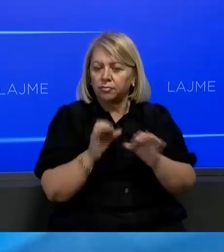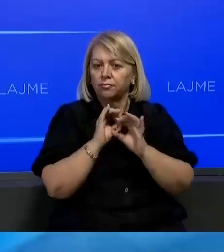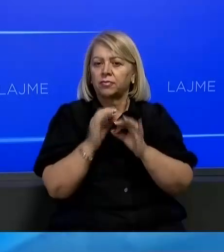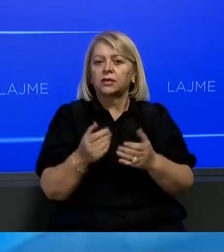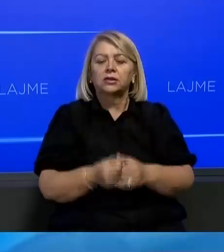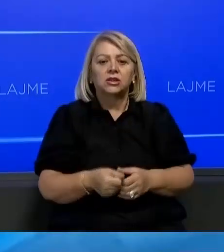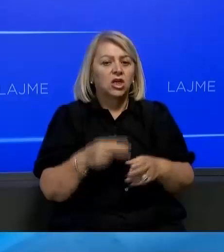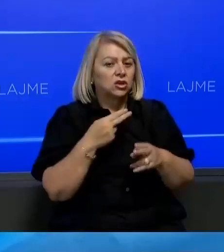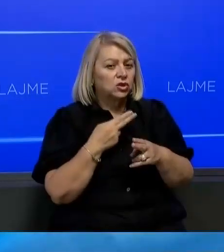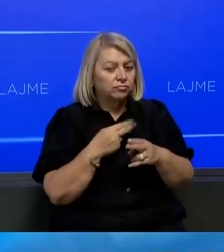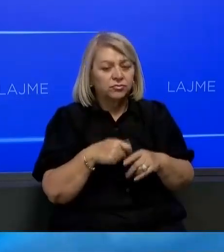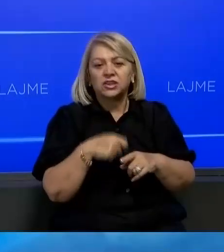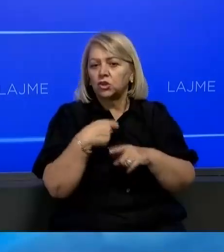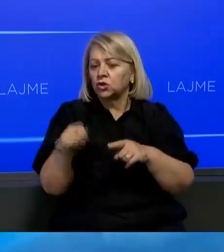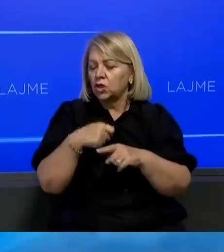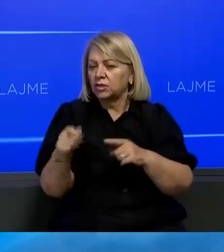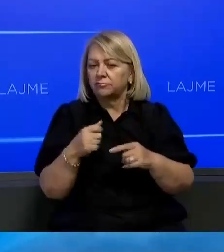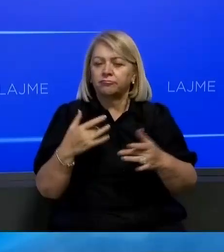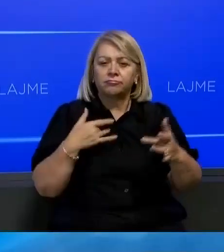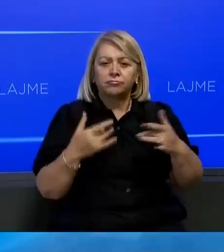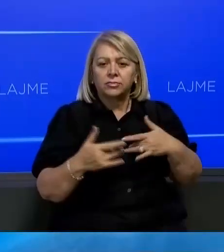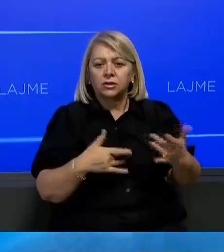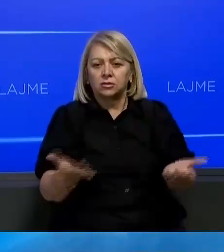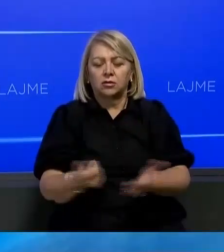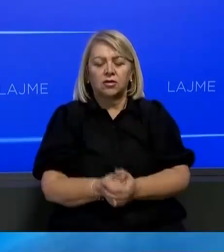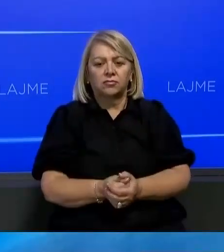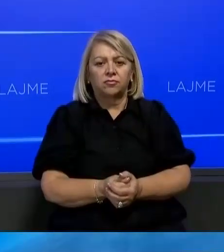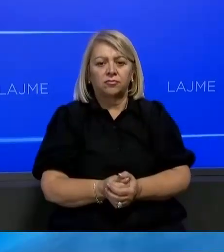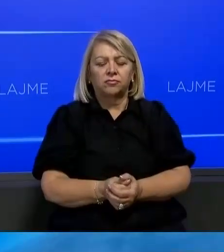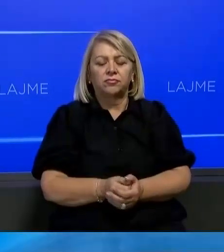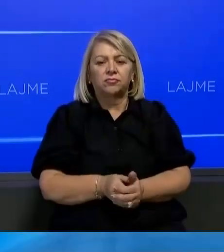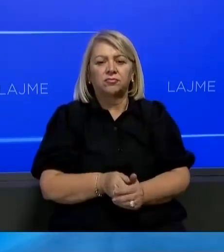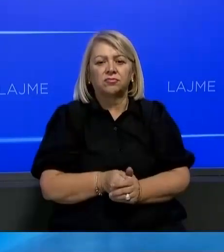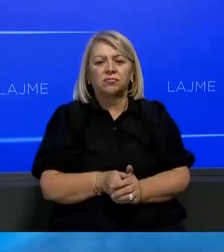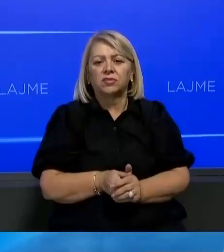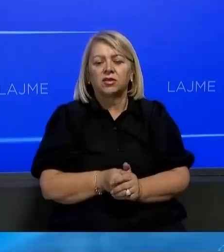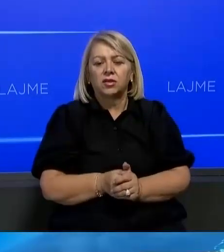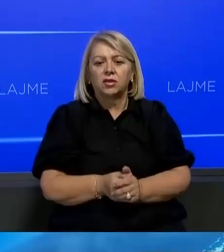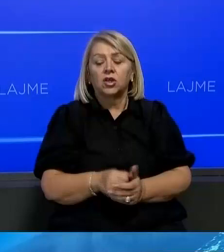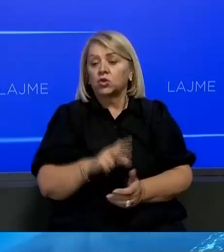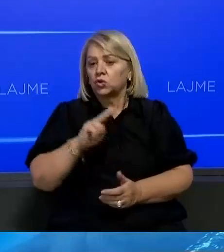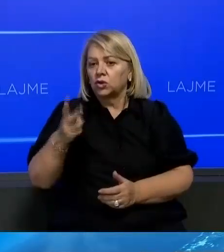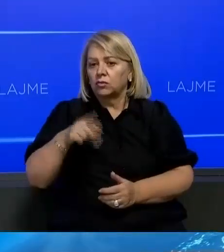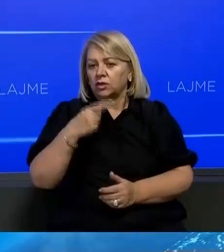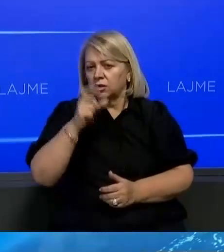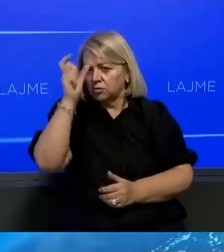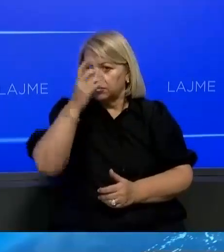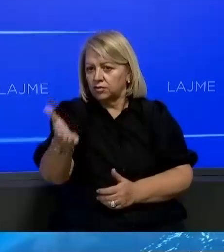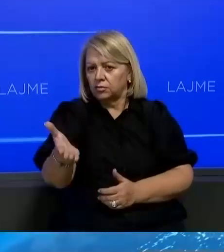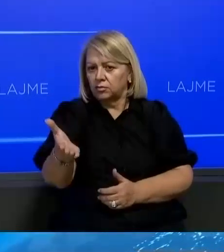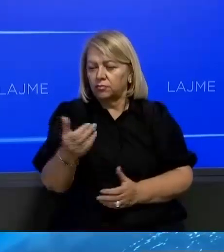plagët e një luftët që shqiptarët nuk e kanë nisur, por e kanë pësuar. Gjdo shëndrim tjetër ndaj sërbisë.